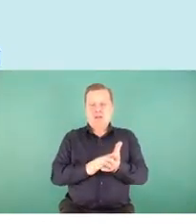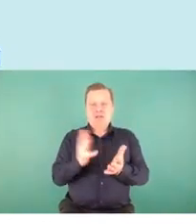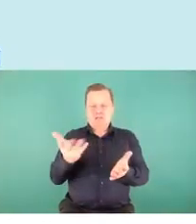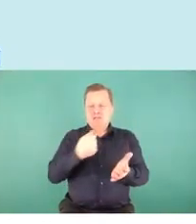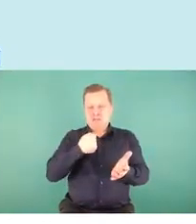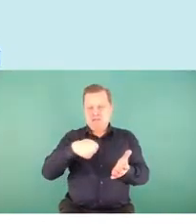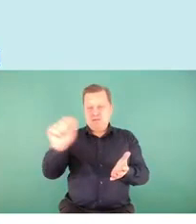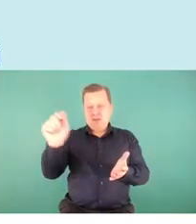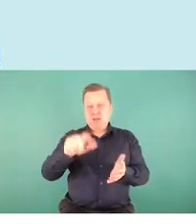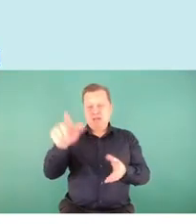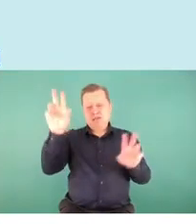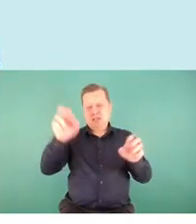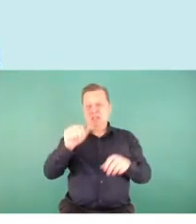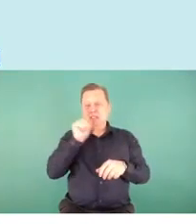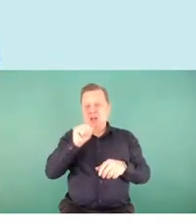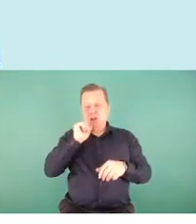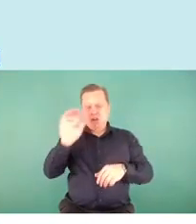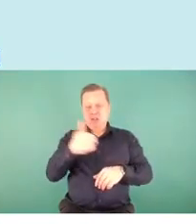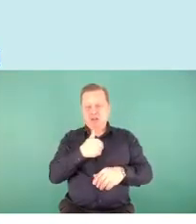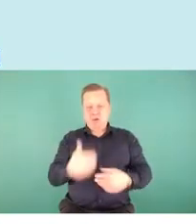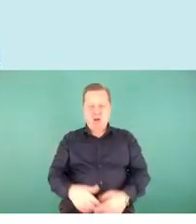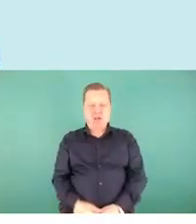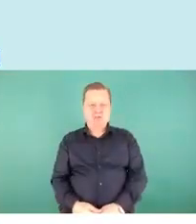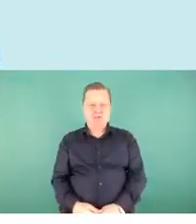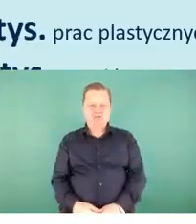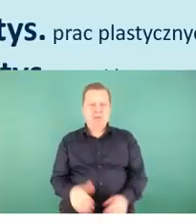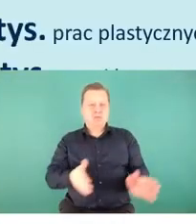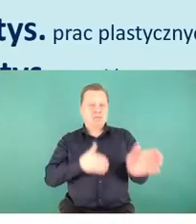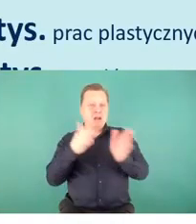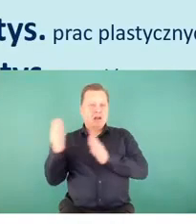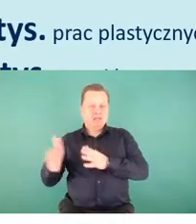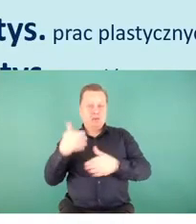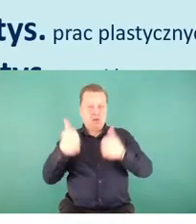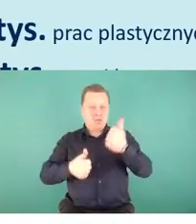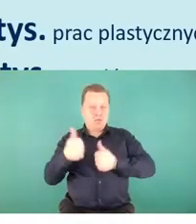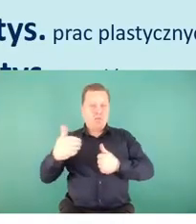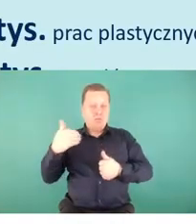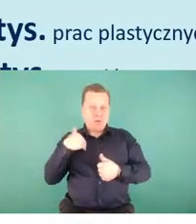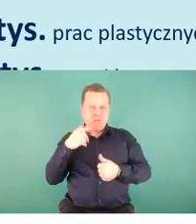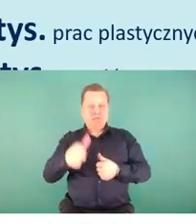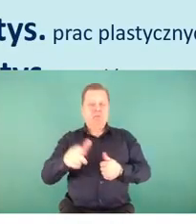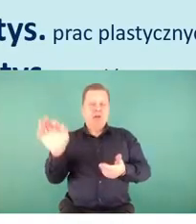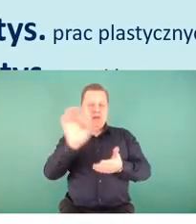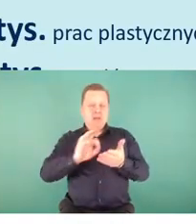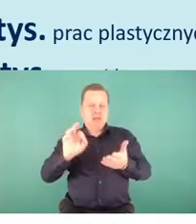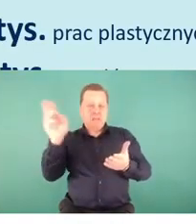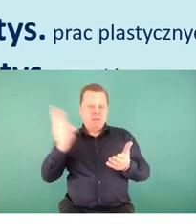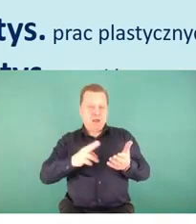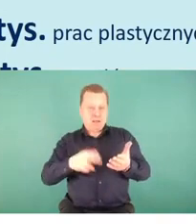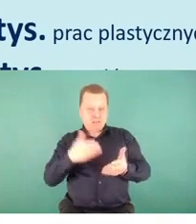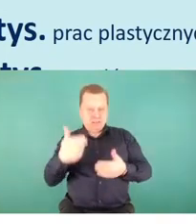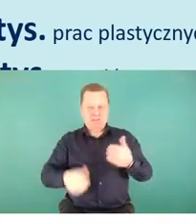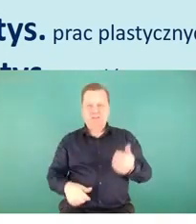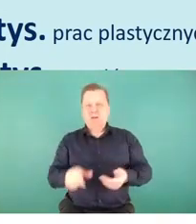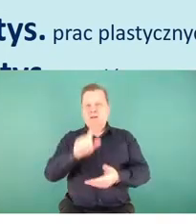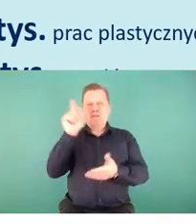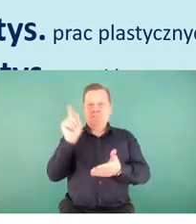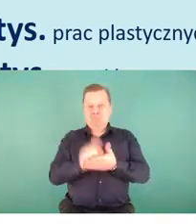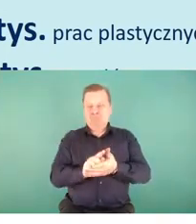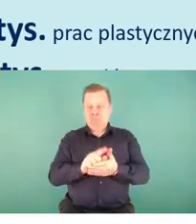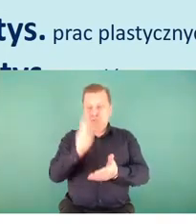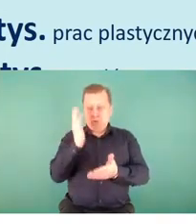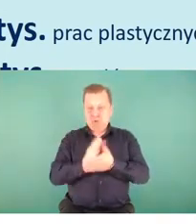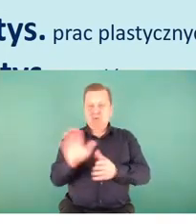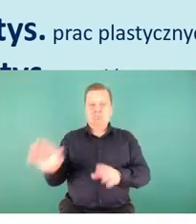zielone szkoły. Odrębny konkurs ogłosiliśmy również na prace plastyczne. Zwycięska praca plastyczna została